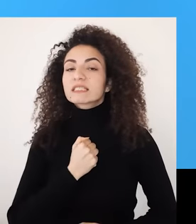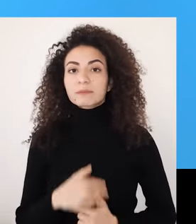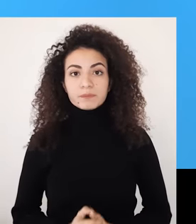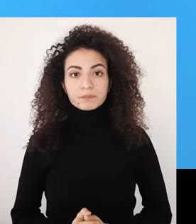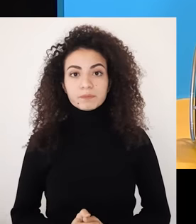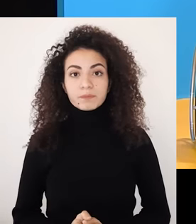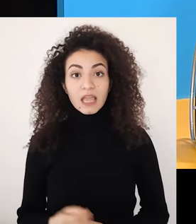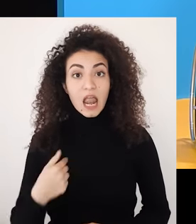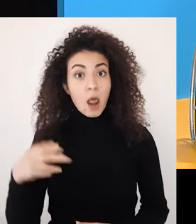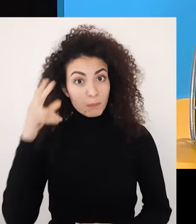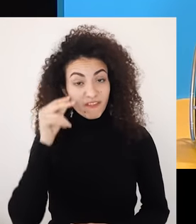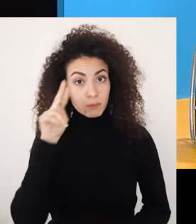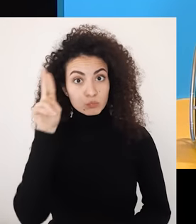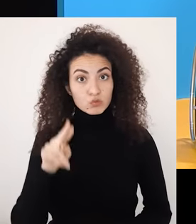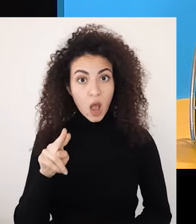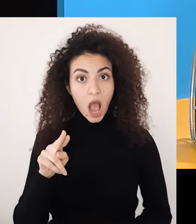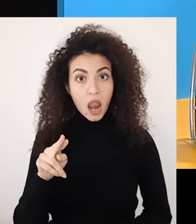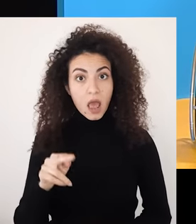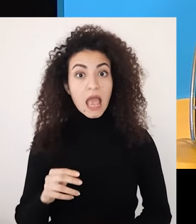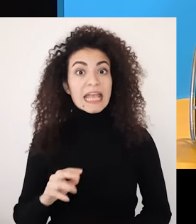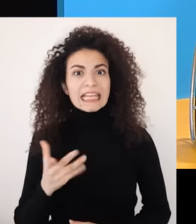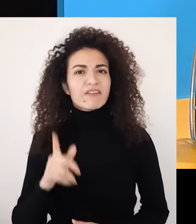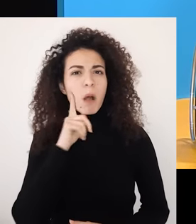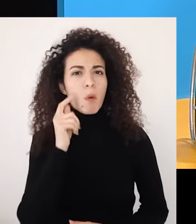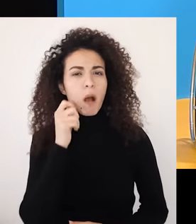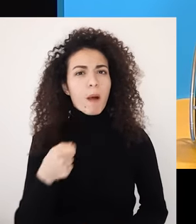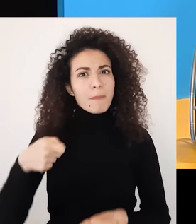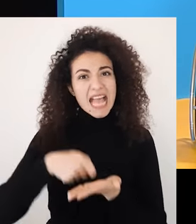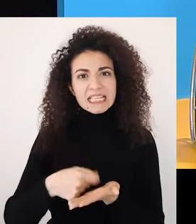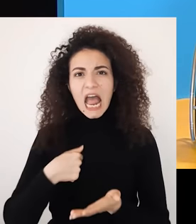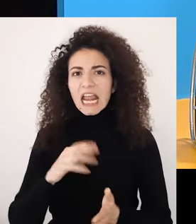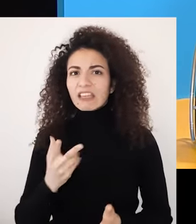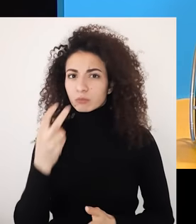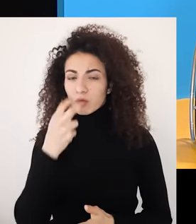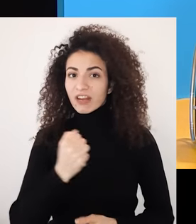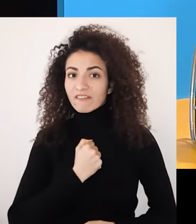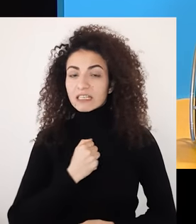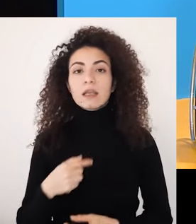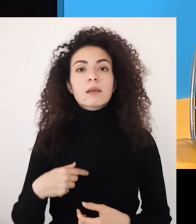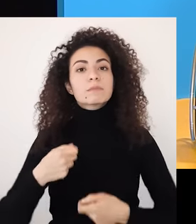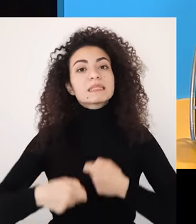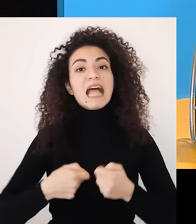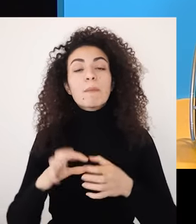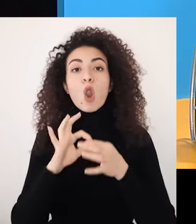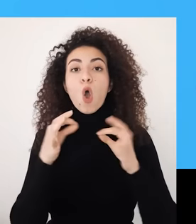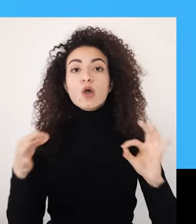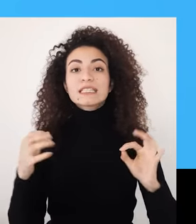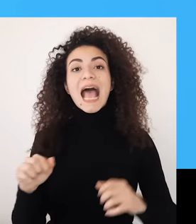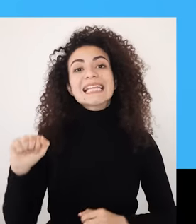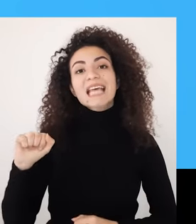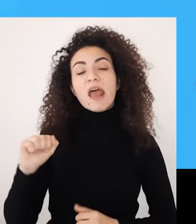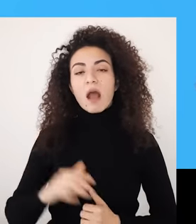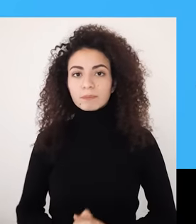لذاتنا ولنفهم أكتر هالأسئلة عن العلاقة مع الذات وصورتنا بمراية أهلنا رح نستعين بقصة